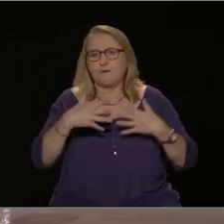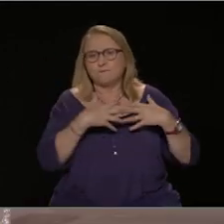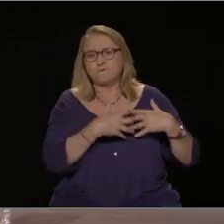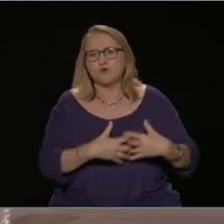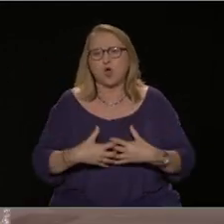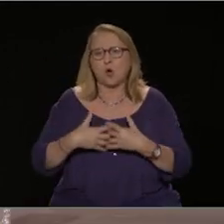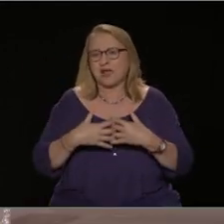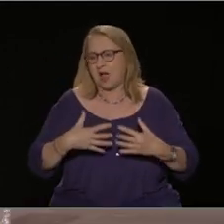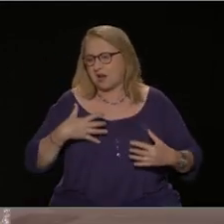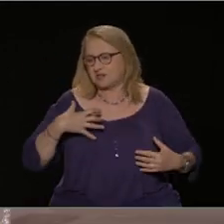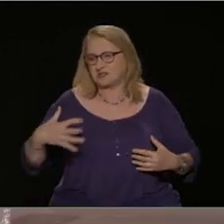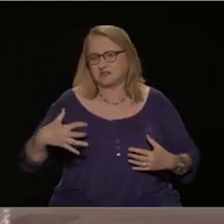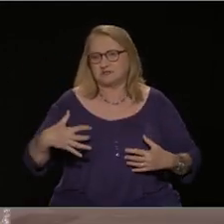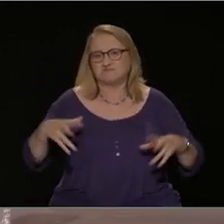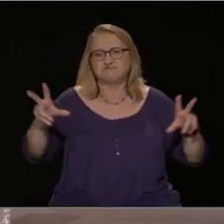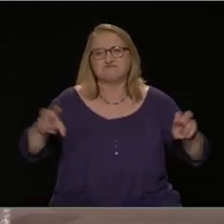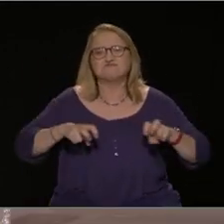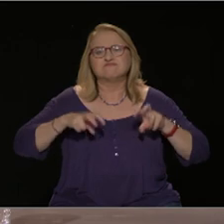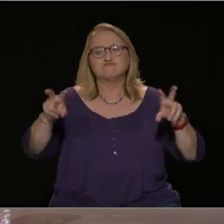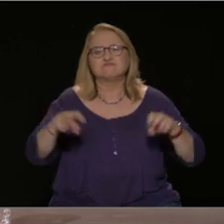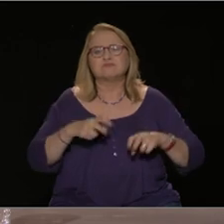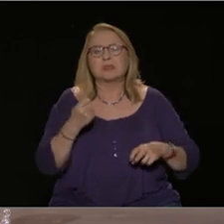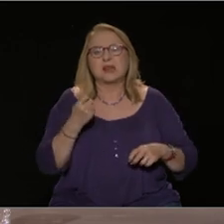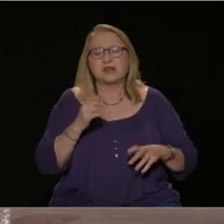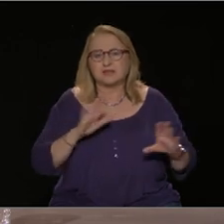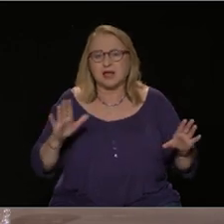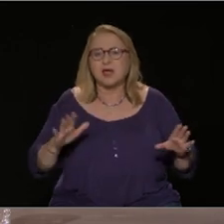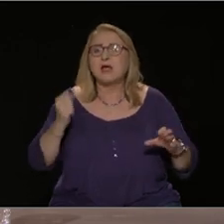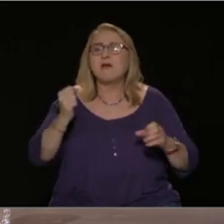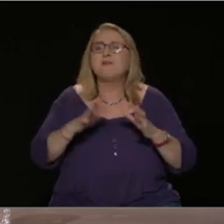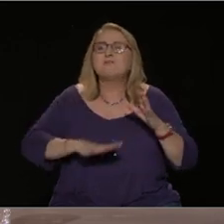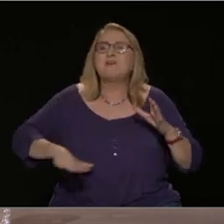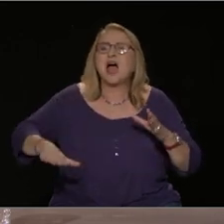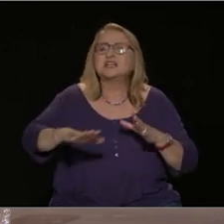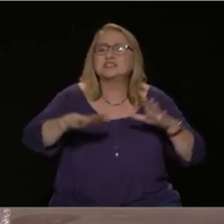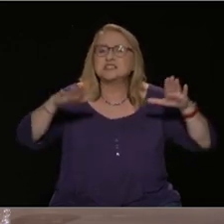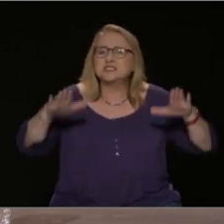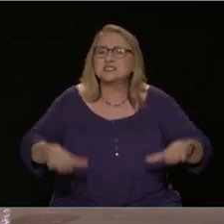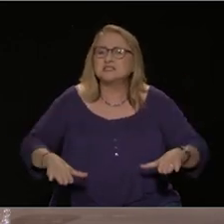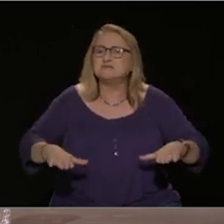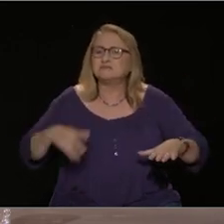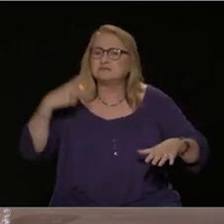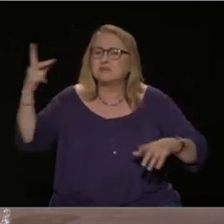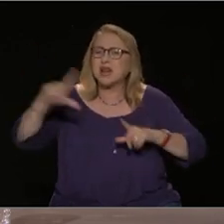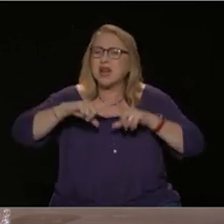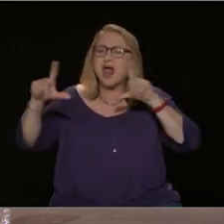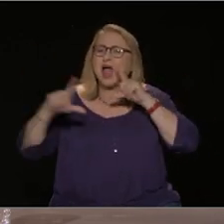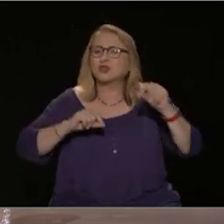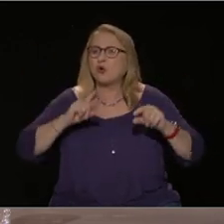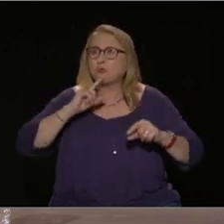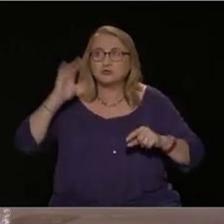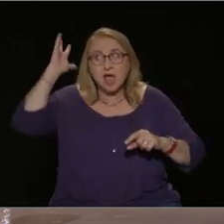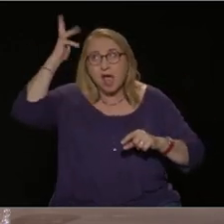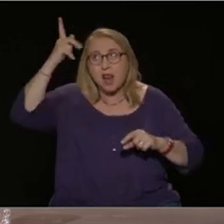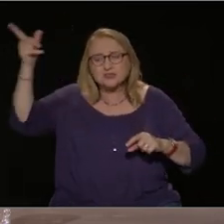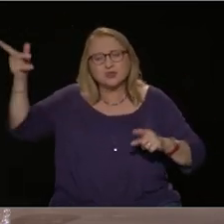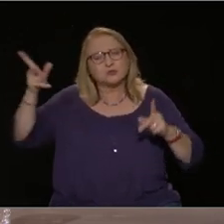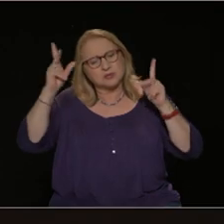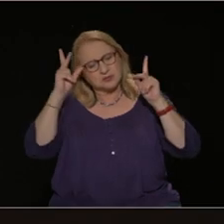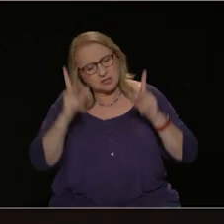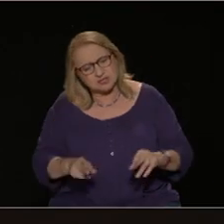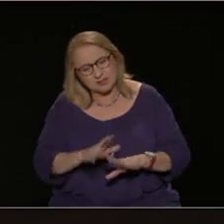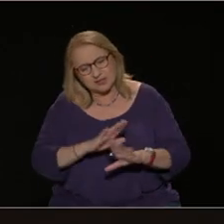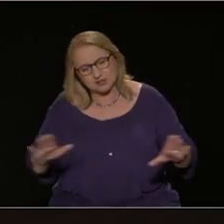καμαρώνουμε ότι είναι τα πρώτα ορμητήρια όπως η Αλεξανδρόπολη και αντίθετα τα λεφτά αυτά να πάνε στην υγεία, την παιδεία, την